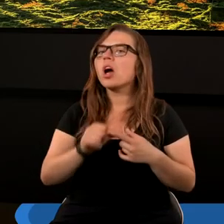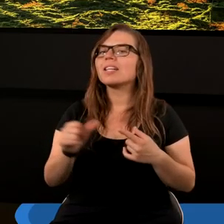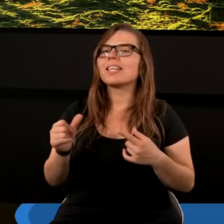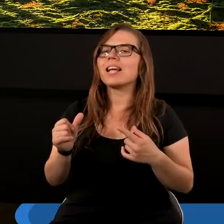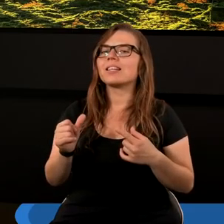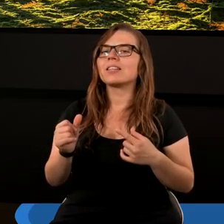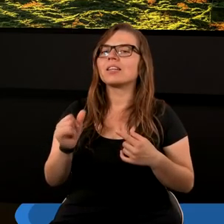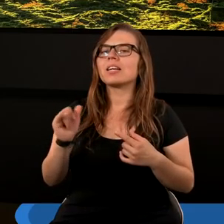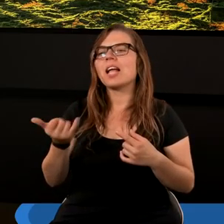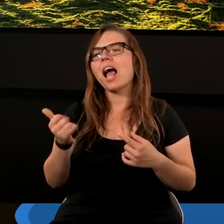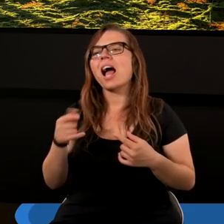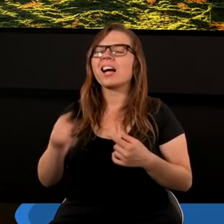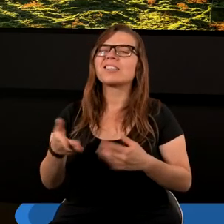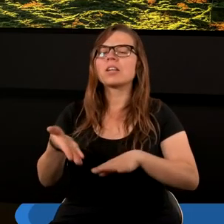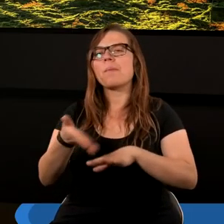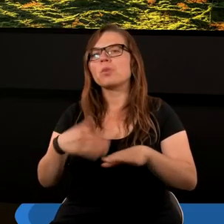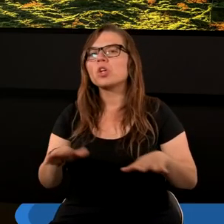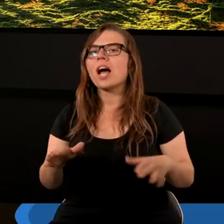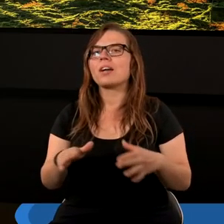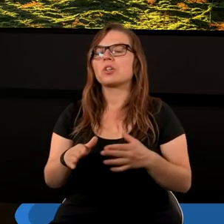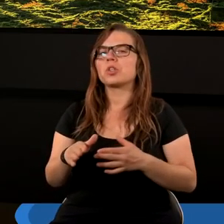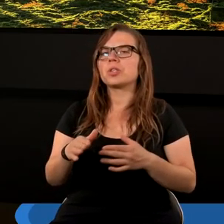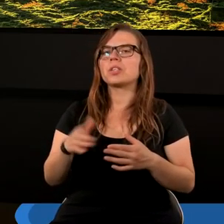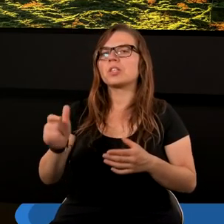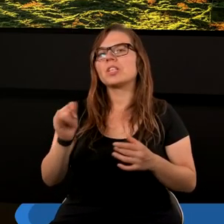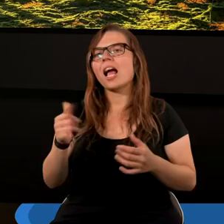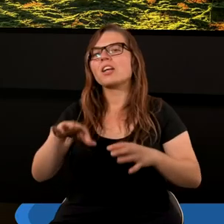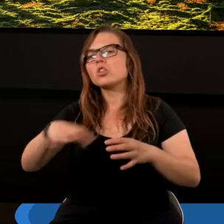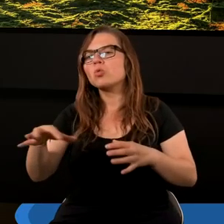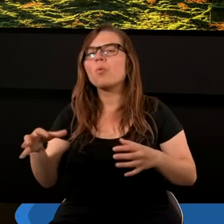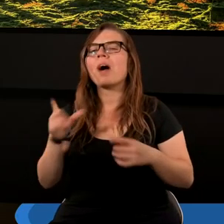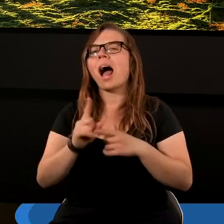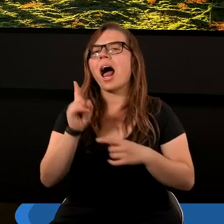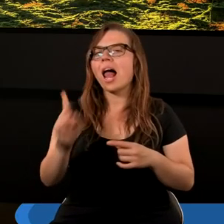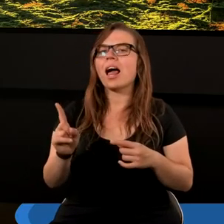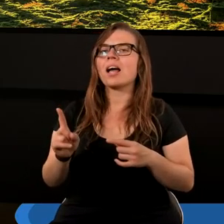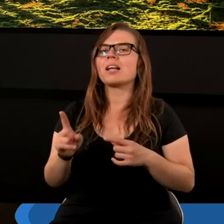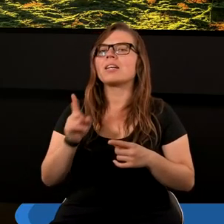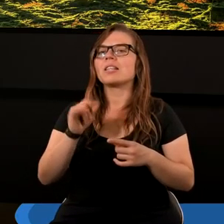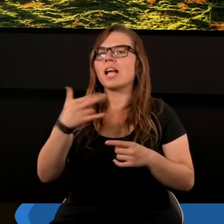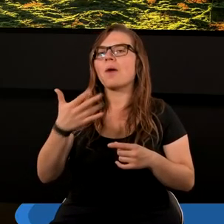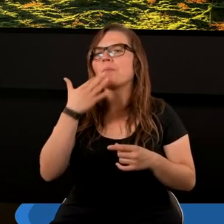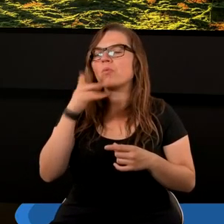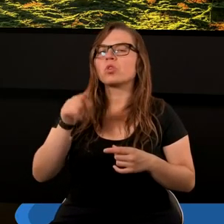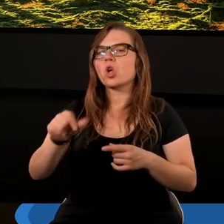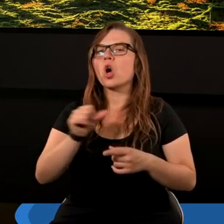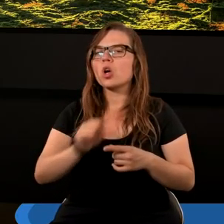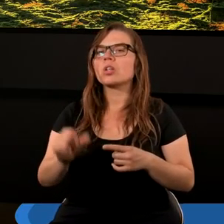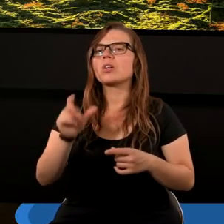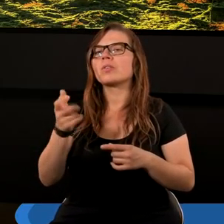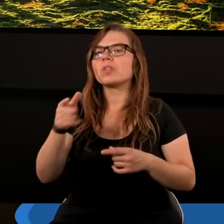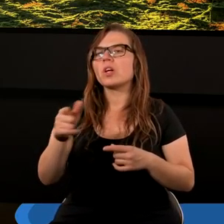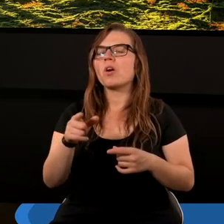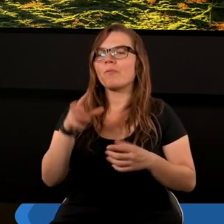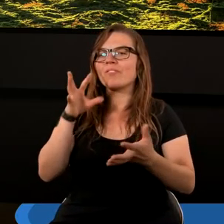jakiejś tam części, jakichś tylko grób, ale Jan mówi, że po tym